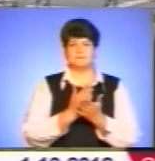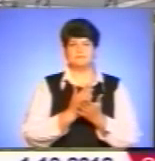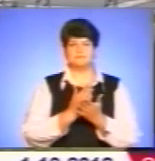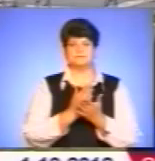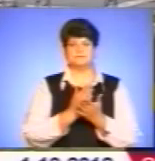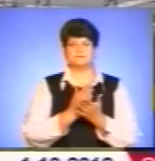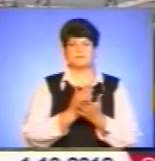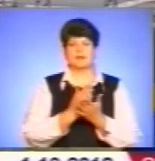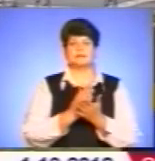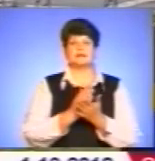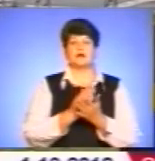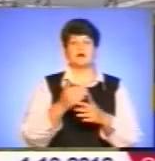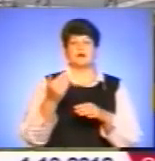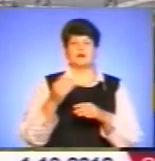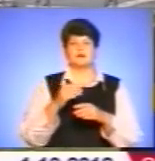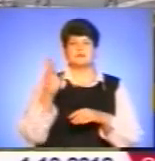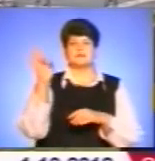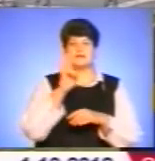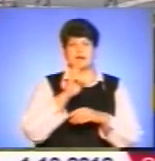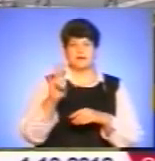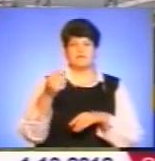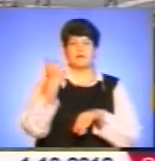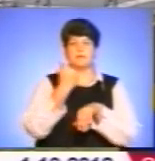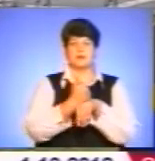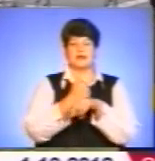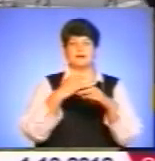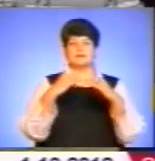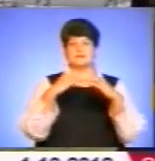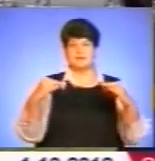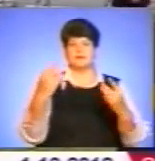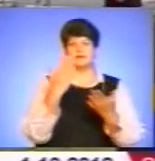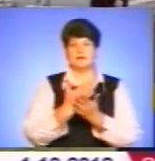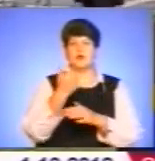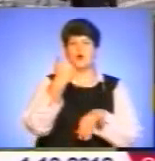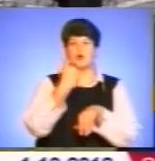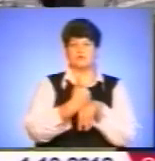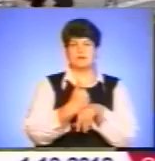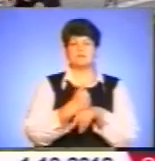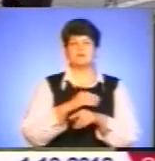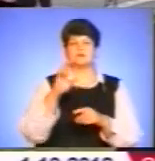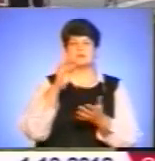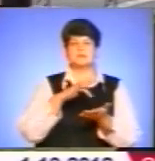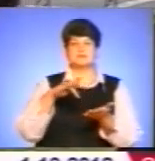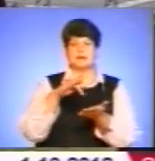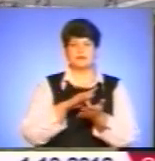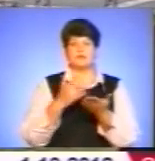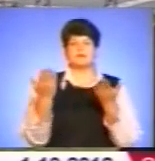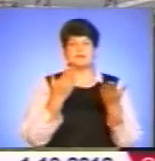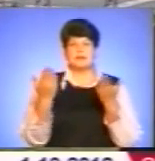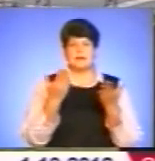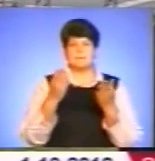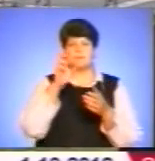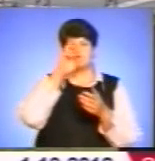церкви престіл є найголовнішим центром її. Престіл – тоє місце, де божественна